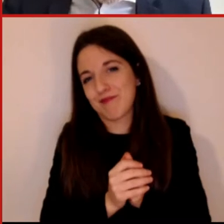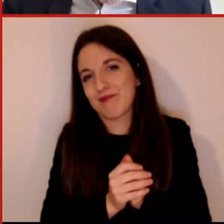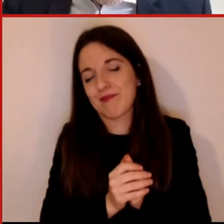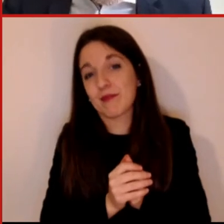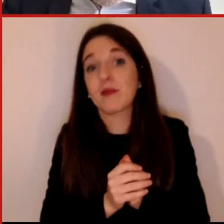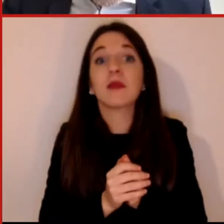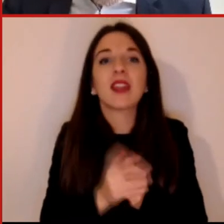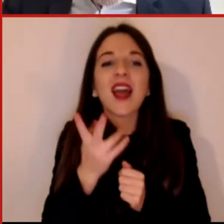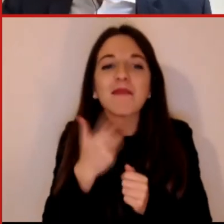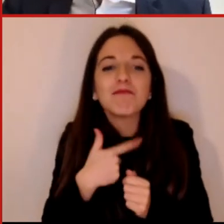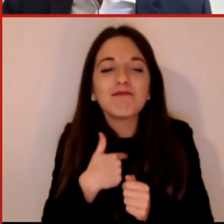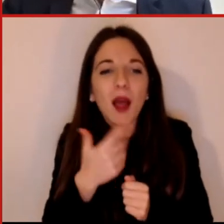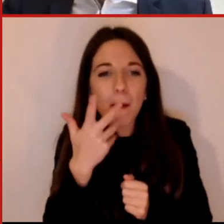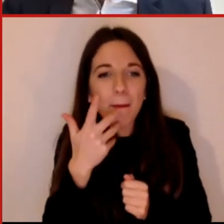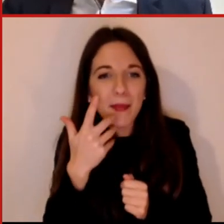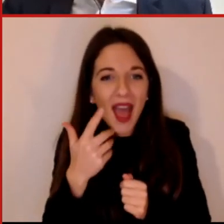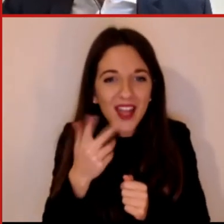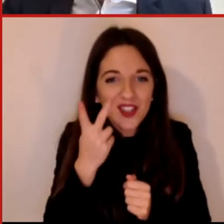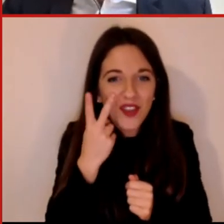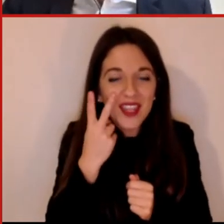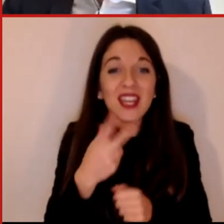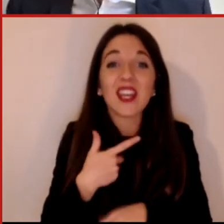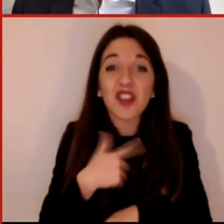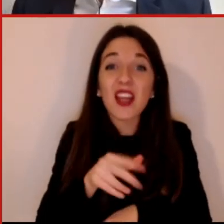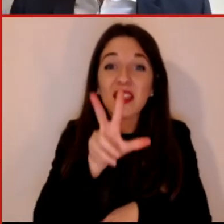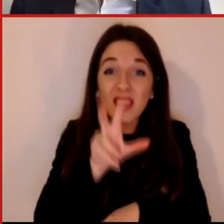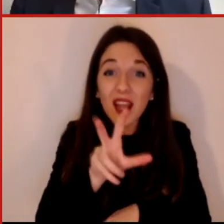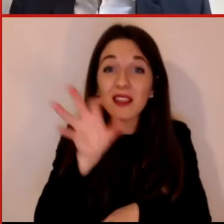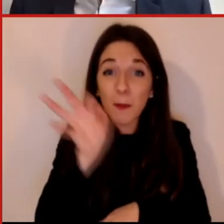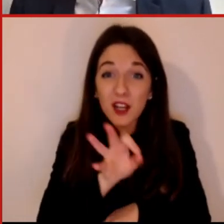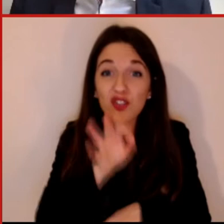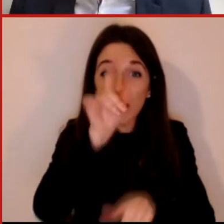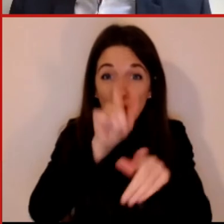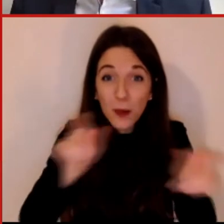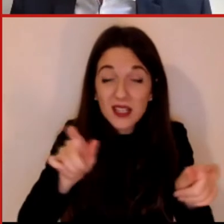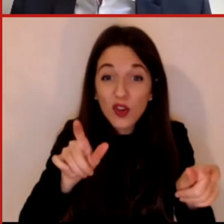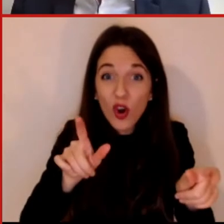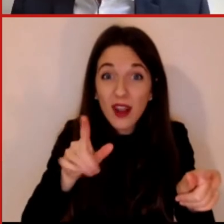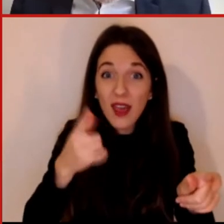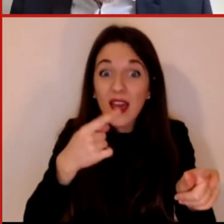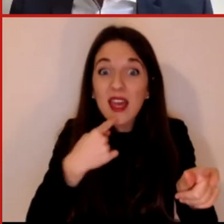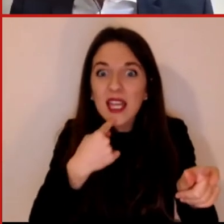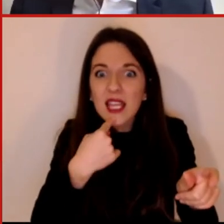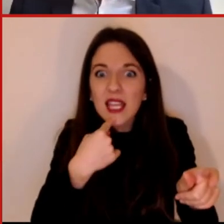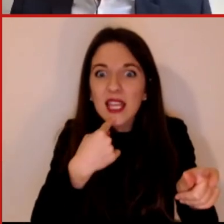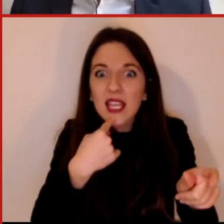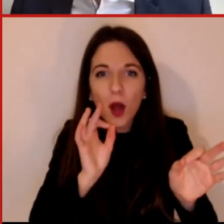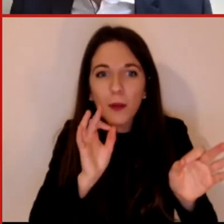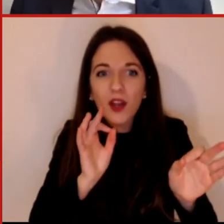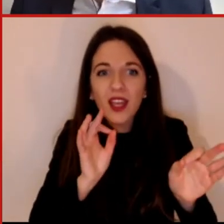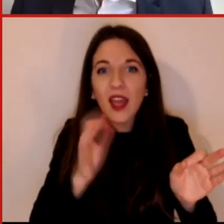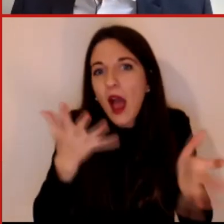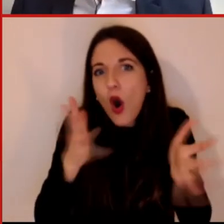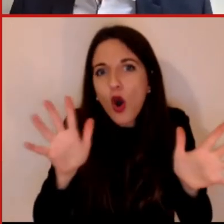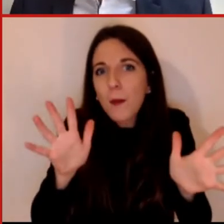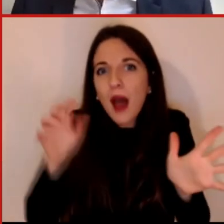un argumento di intelligence, cioè che c'è addirittura un 30% di persone che comprende e percepisce l'idea che oramai noi